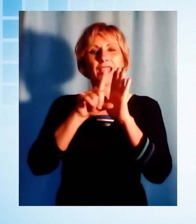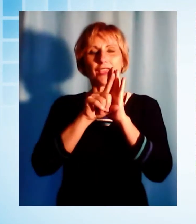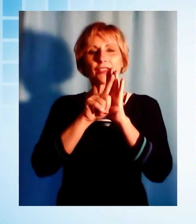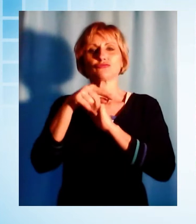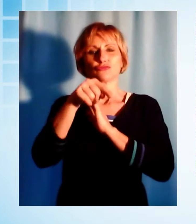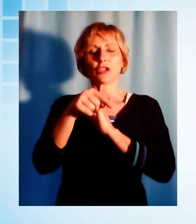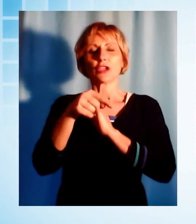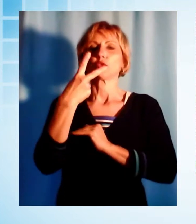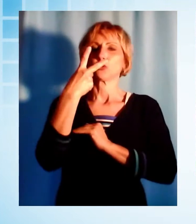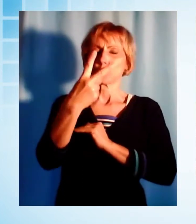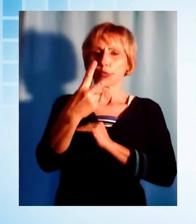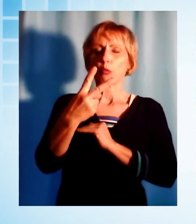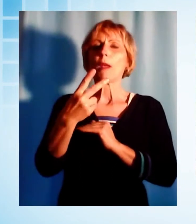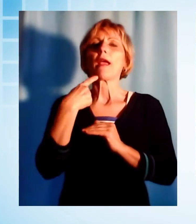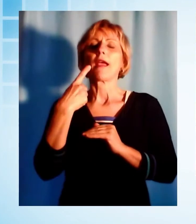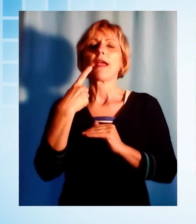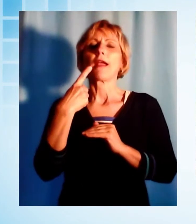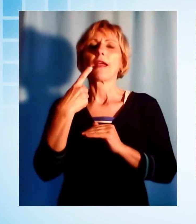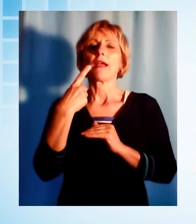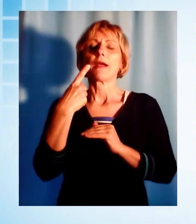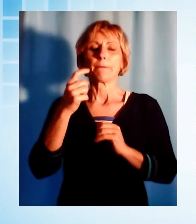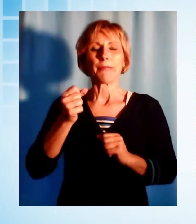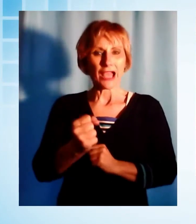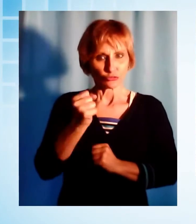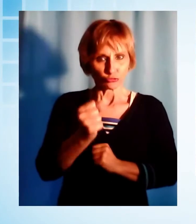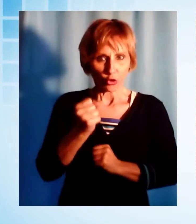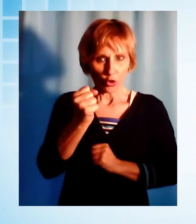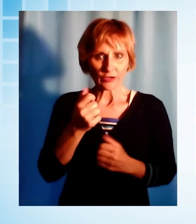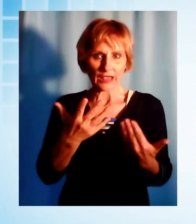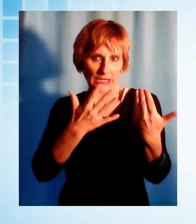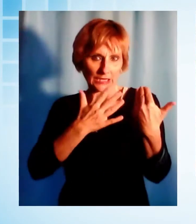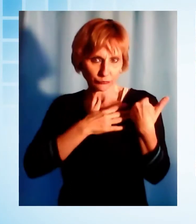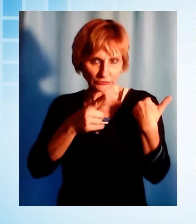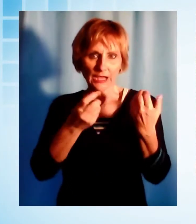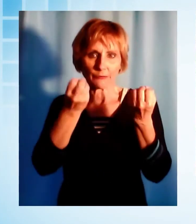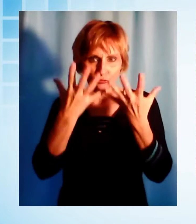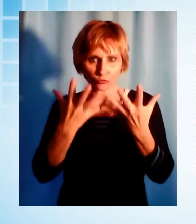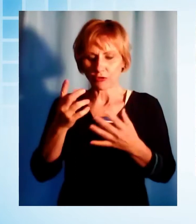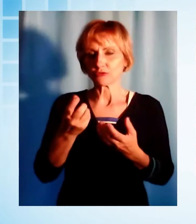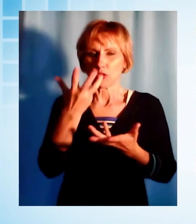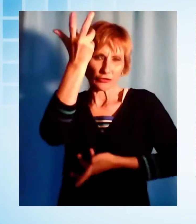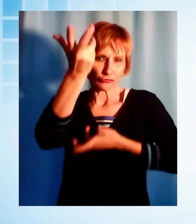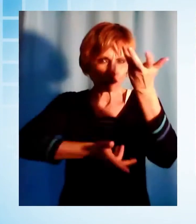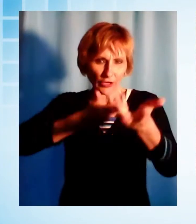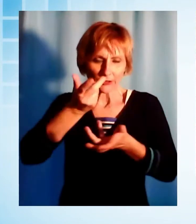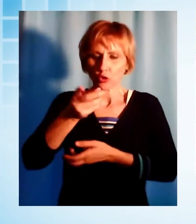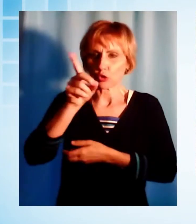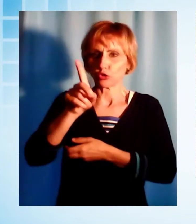individuati dai carabinieri forestali responsabili dell'incendio scoppiato domenica, sequestrato un greggio di pecore.